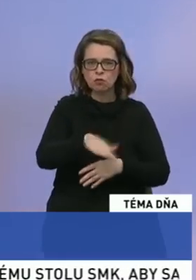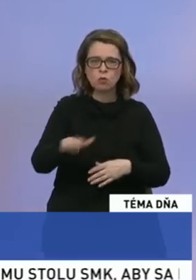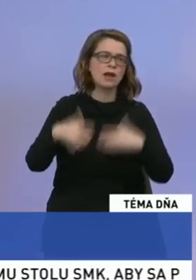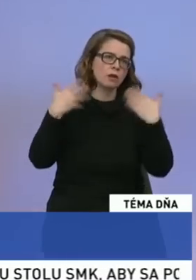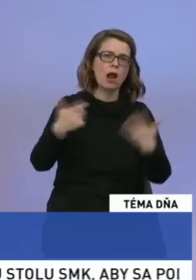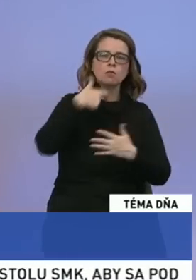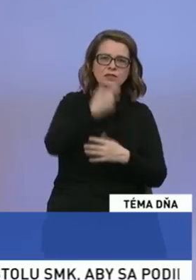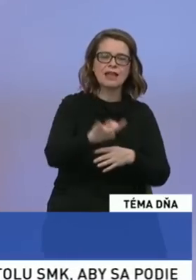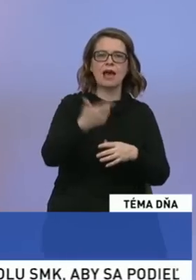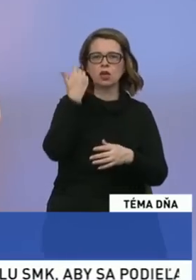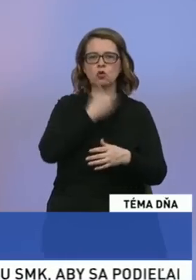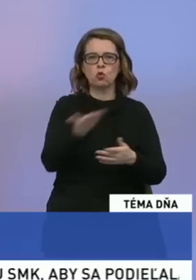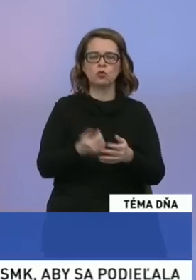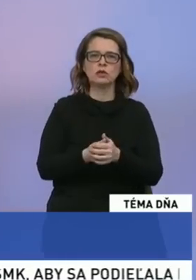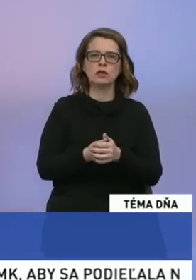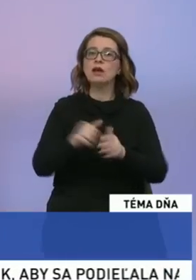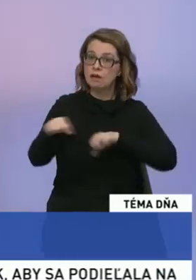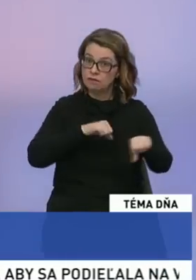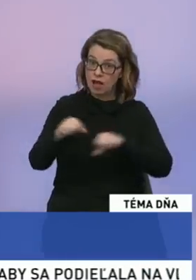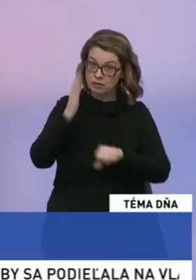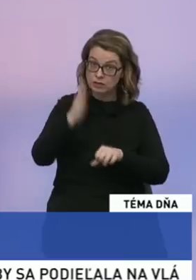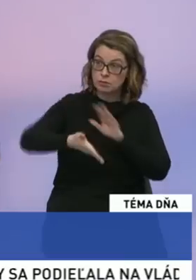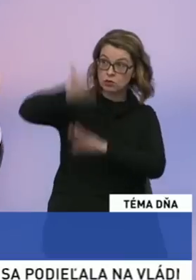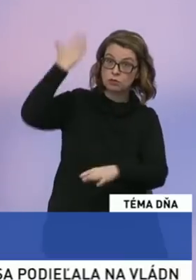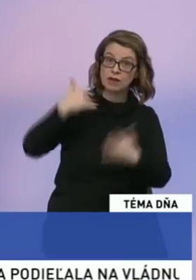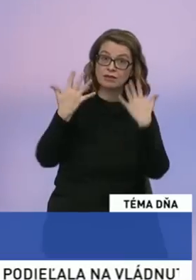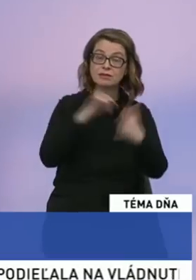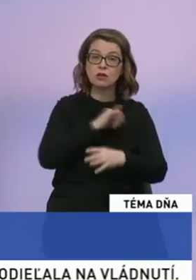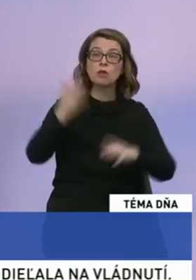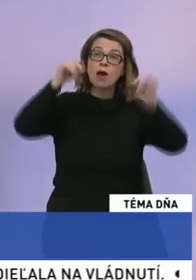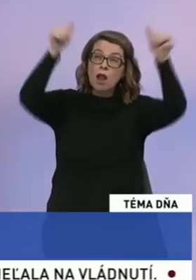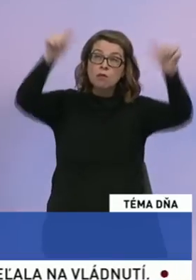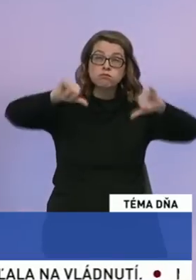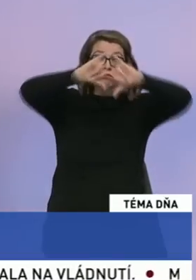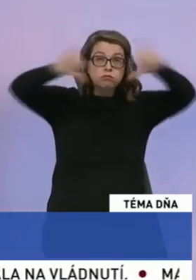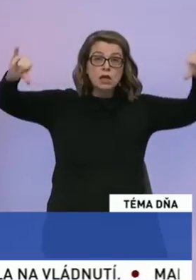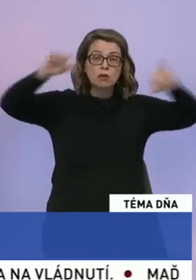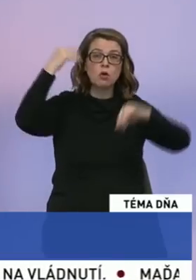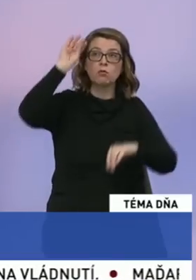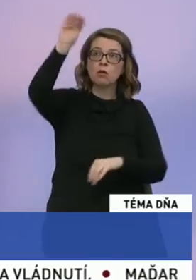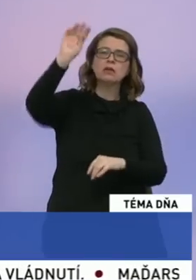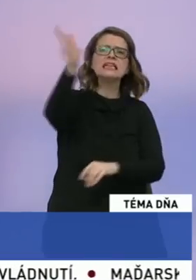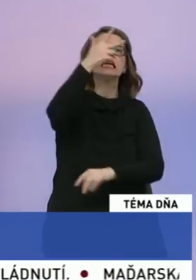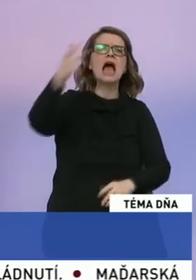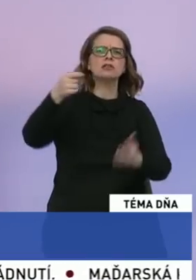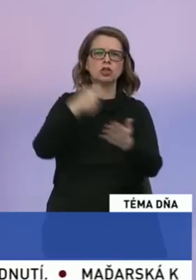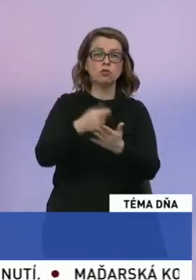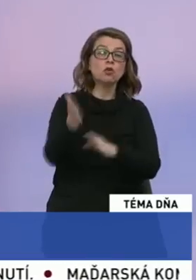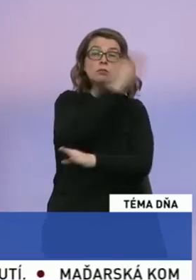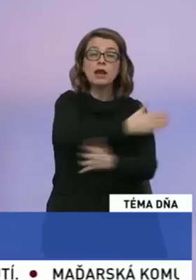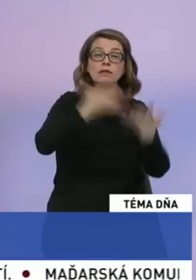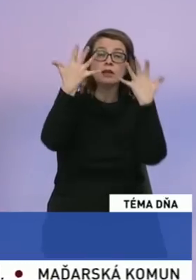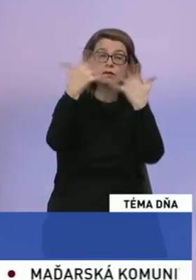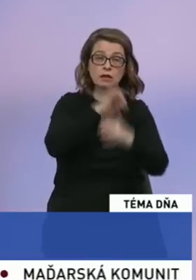dôchodcom, seniórom. Dokonca vláda Smeru pred desiatimi rokmi mala bilbordy, kde mala 13. dôchodok. 4